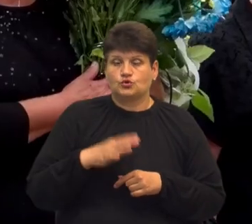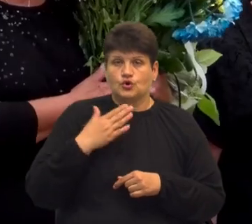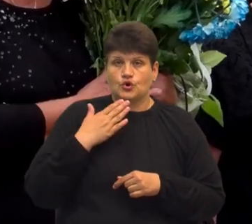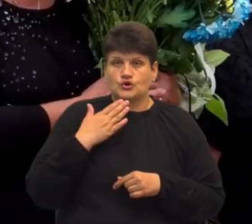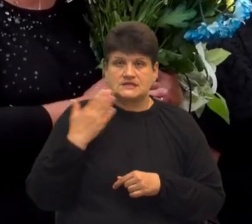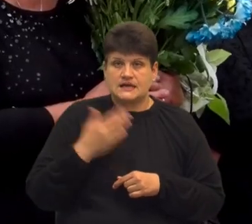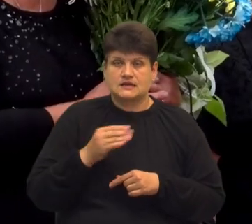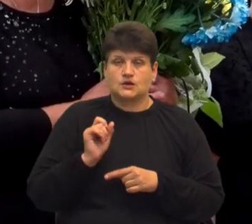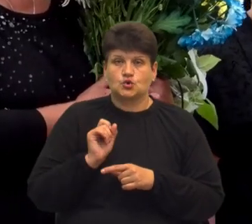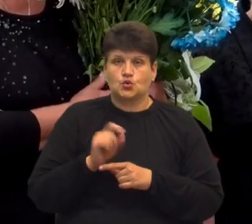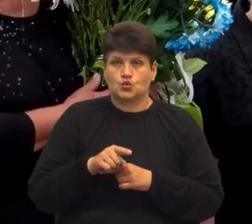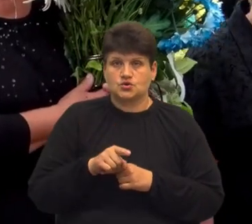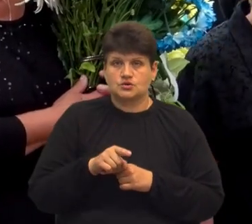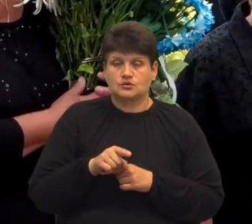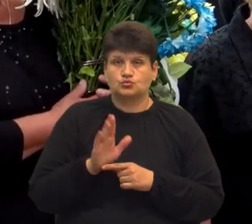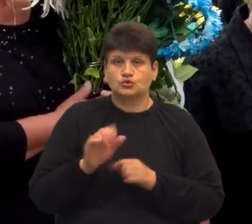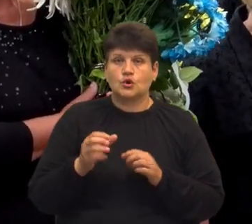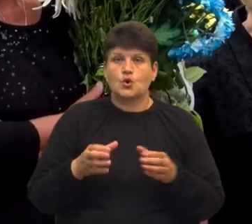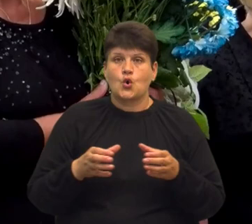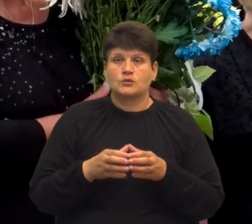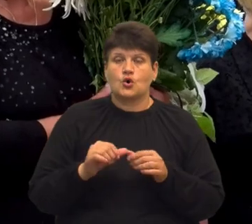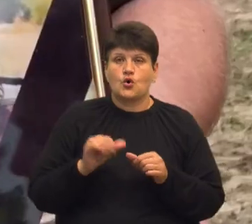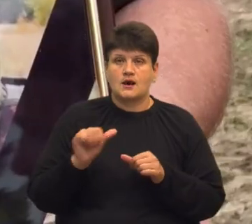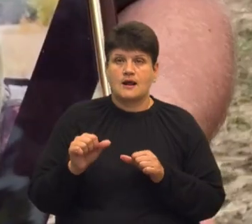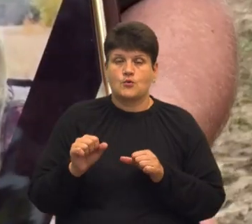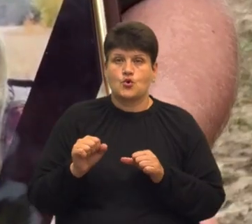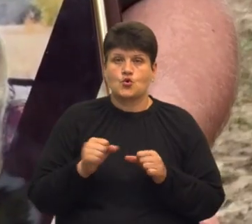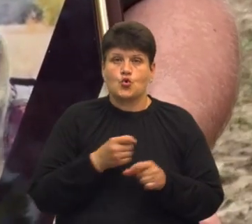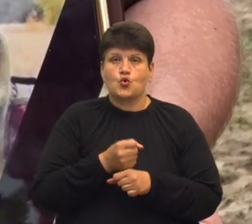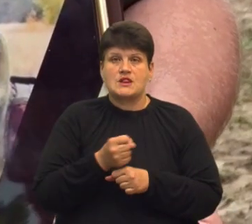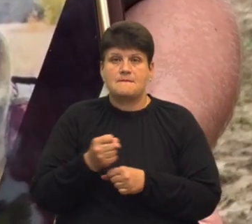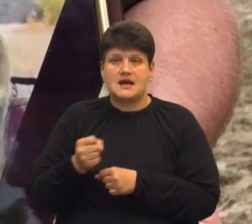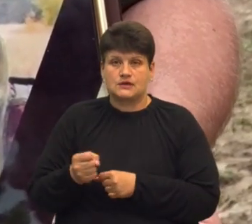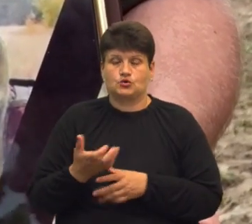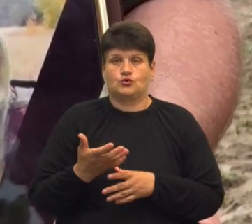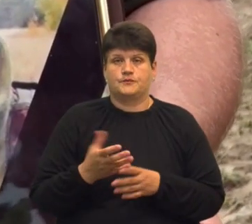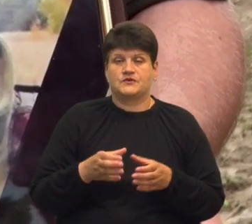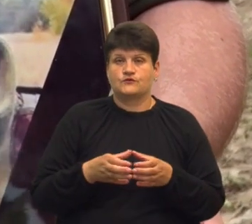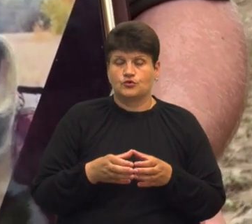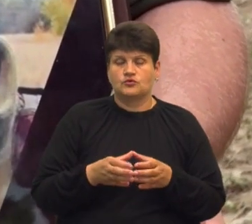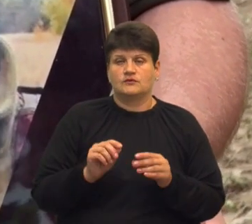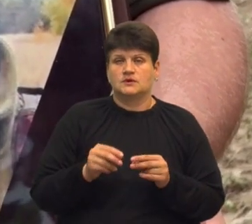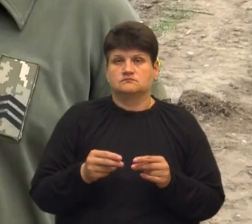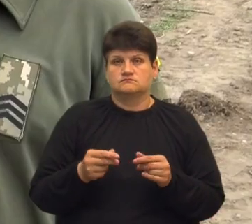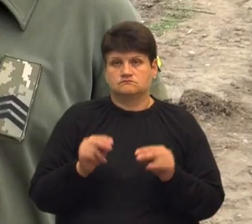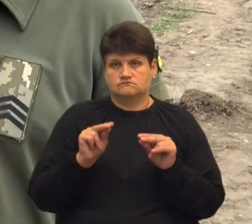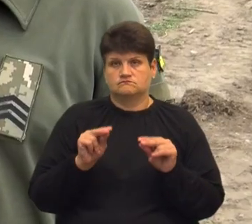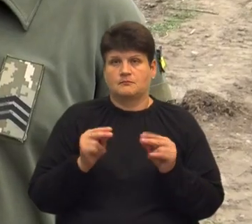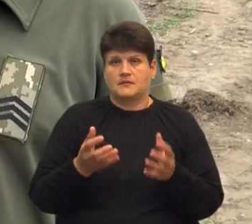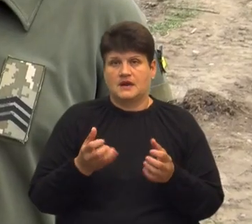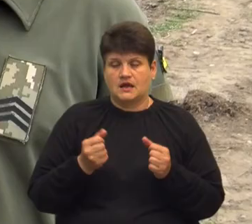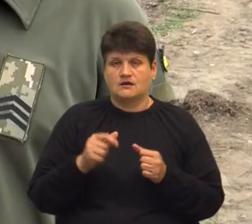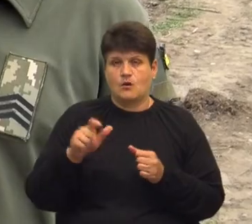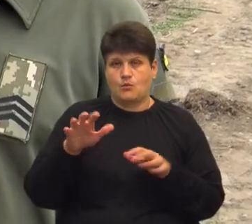доручено бути командиром окремого кулеметного зводу. З честю і гідністю він прийняв цю посаду, і за ним люди